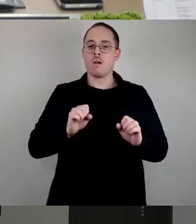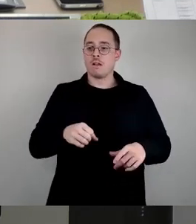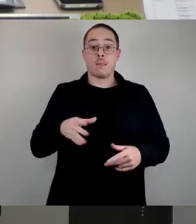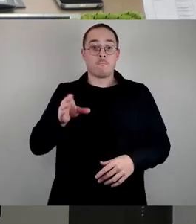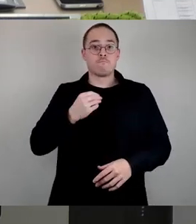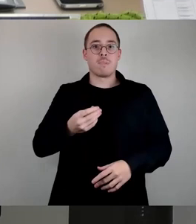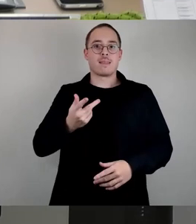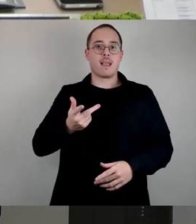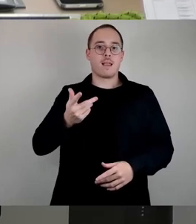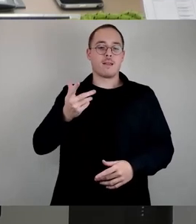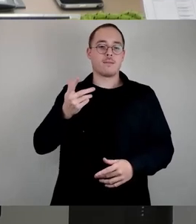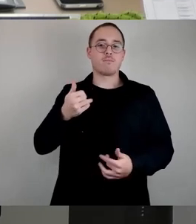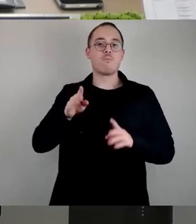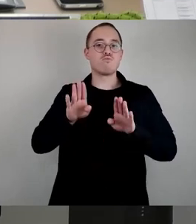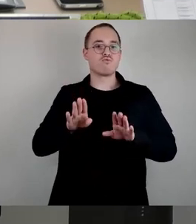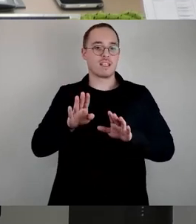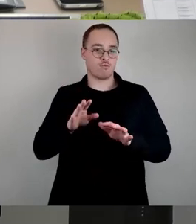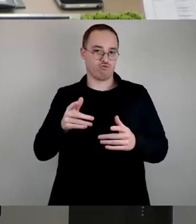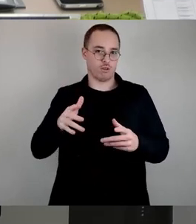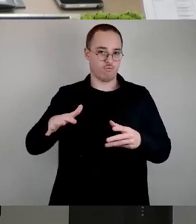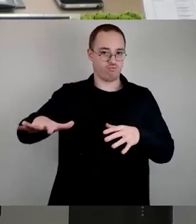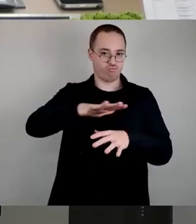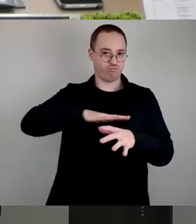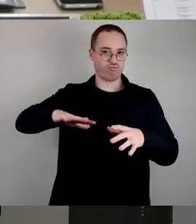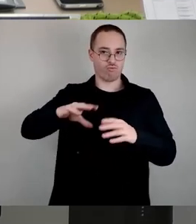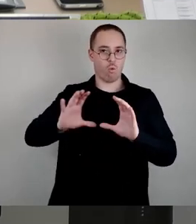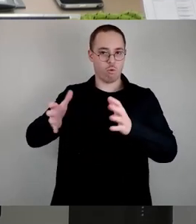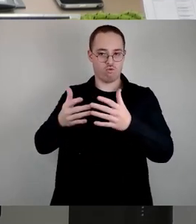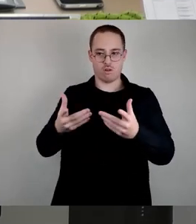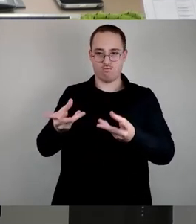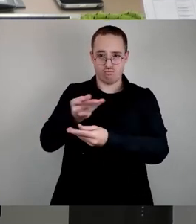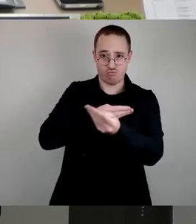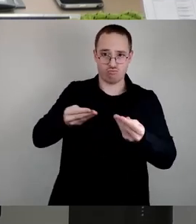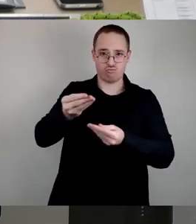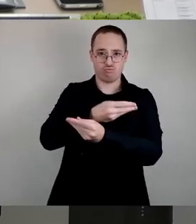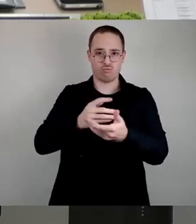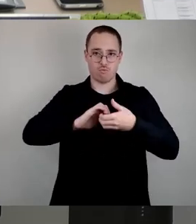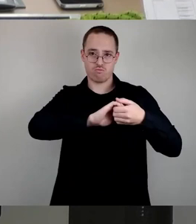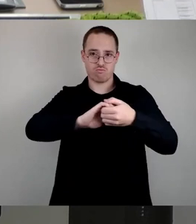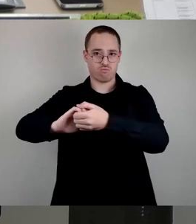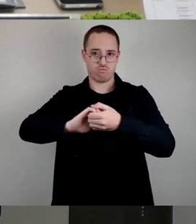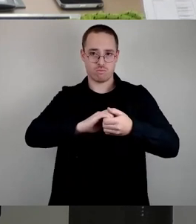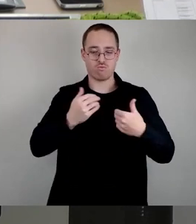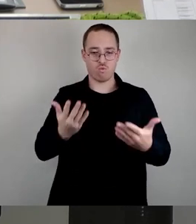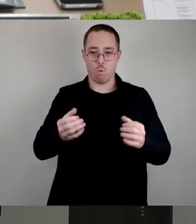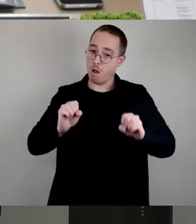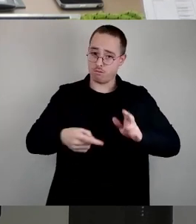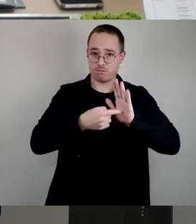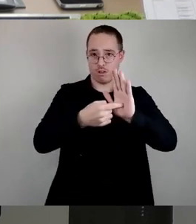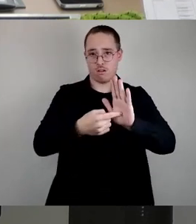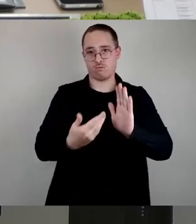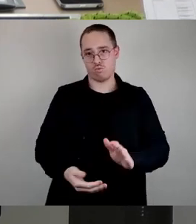-Communities gefunden. Unsere Stadt zeigt weiterhin Toleranz und Offenheit vor einem